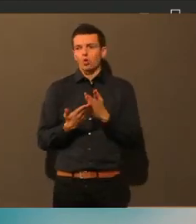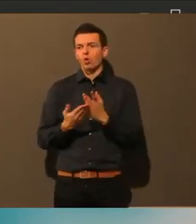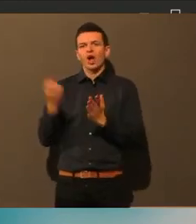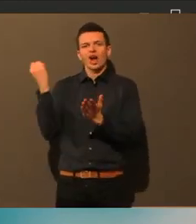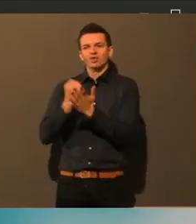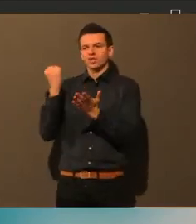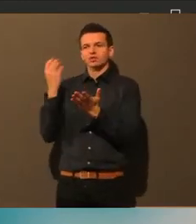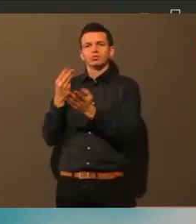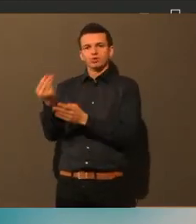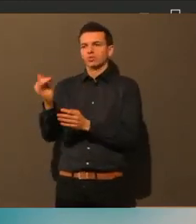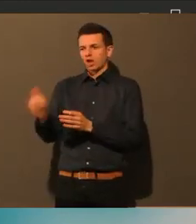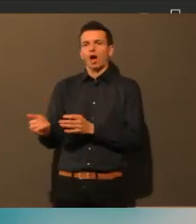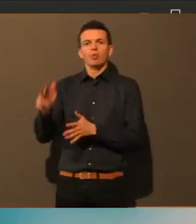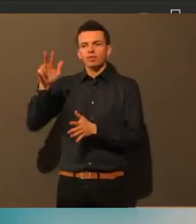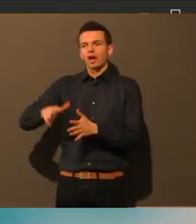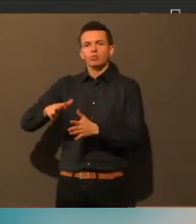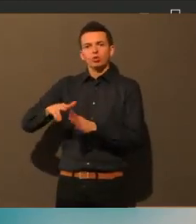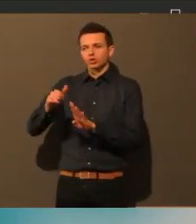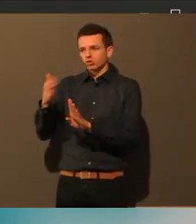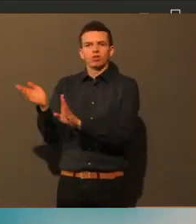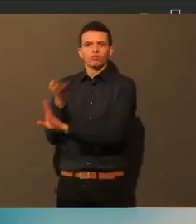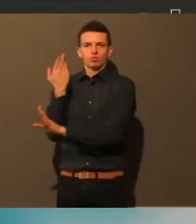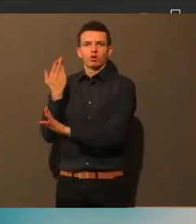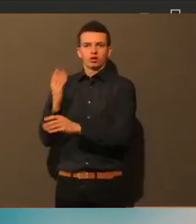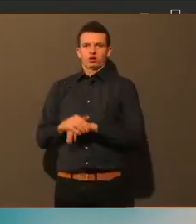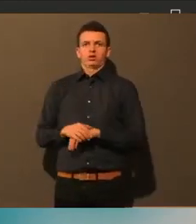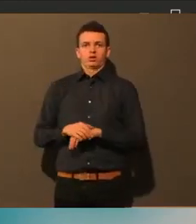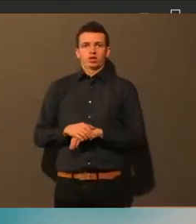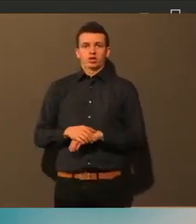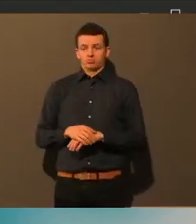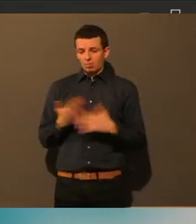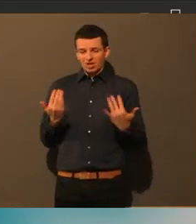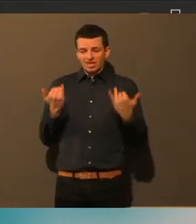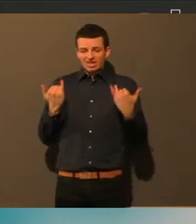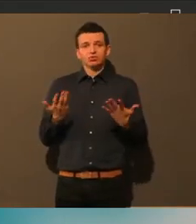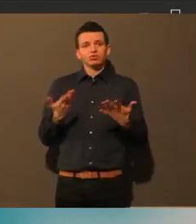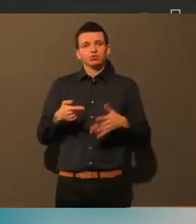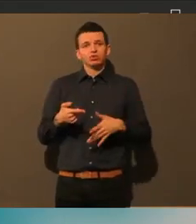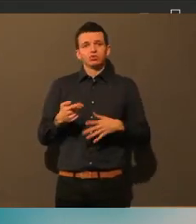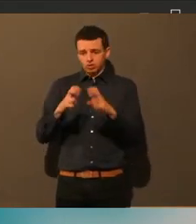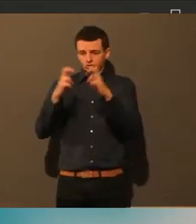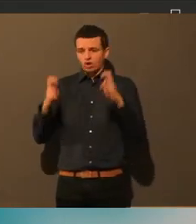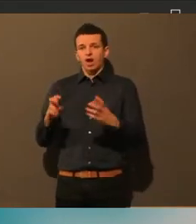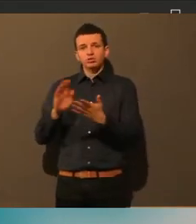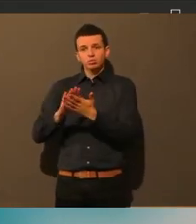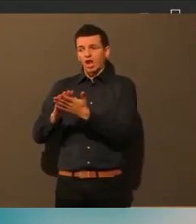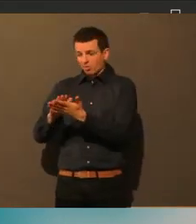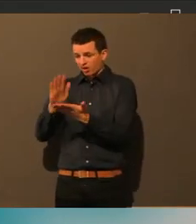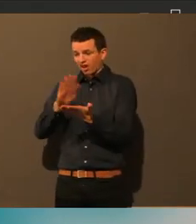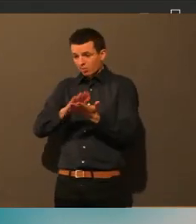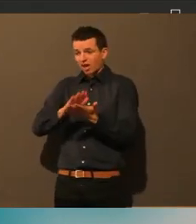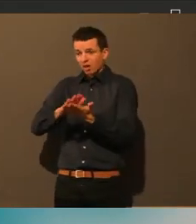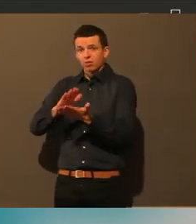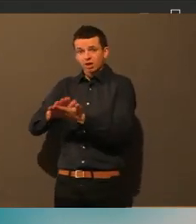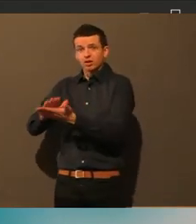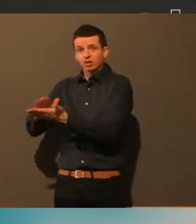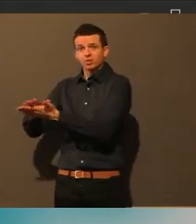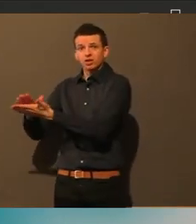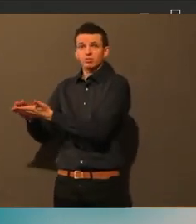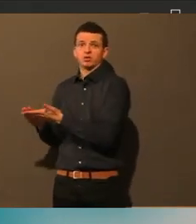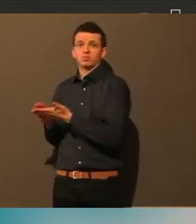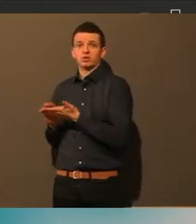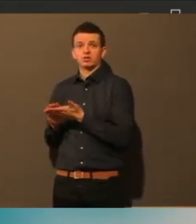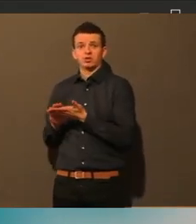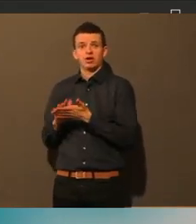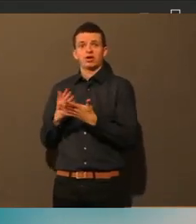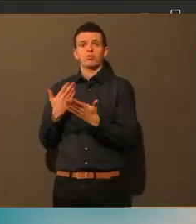Schulen. Warum, wenn es zu Hause doch funktioniert? Und hätte man das von Anfang an, ab September, für einige Schüler aus der